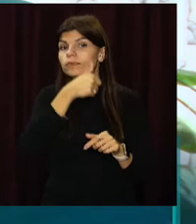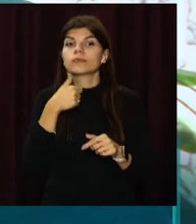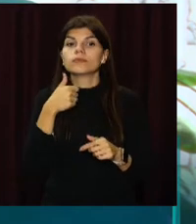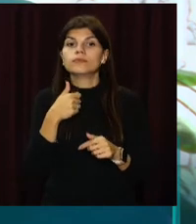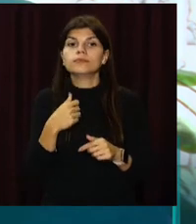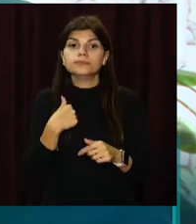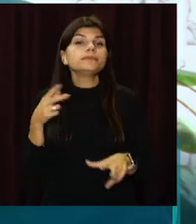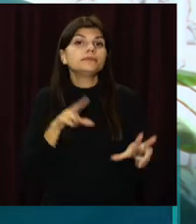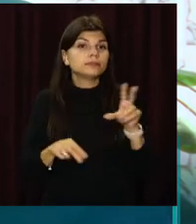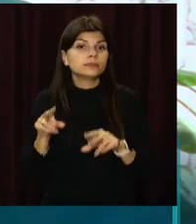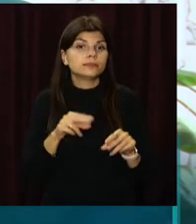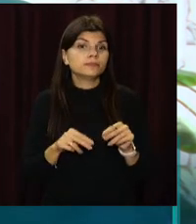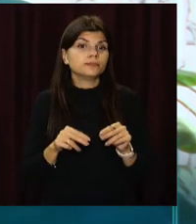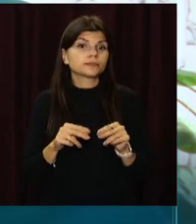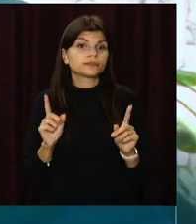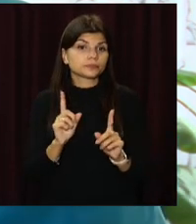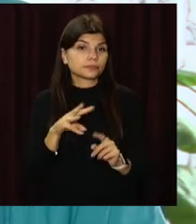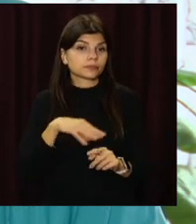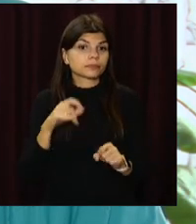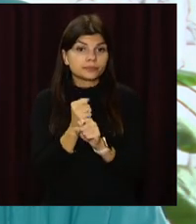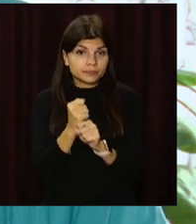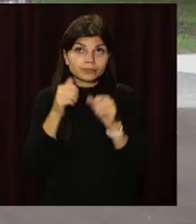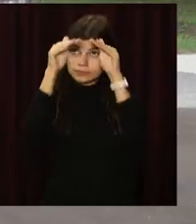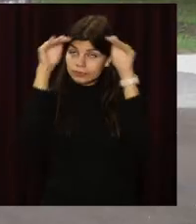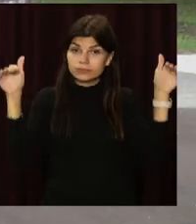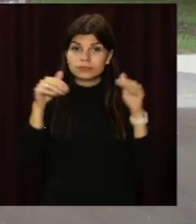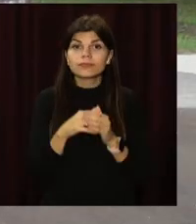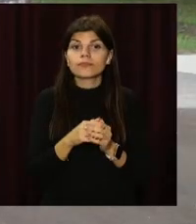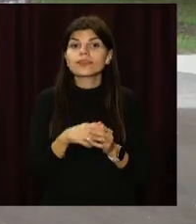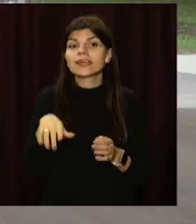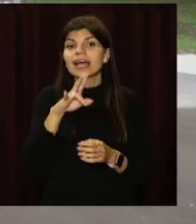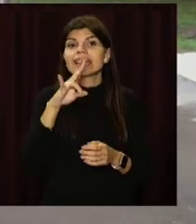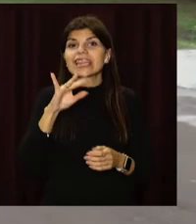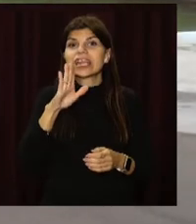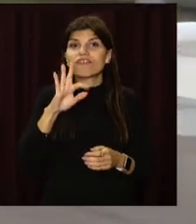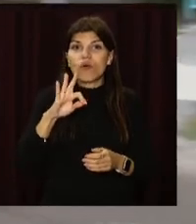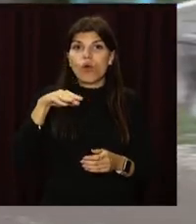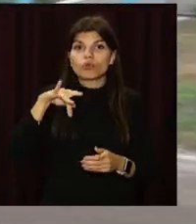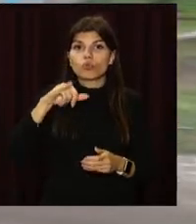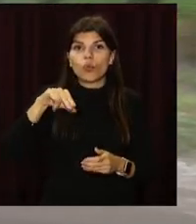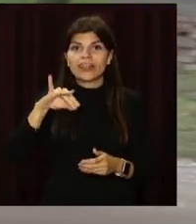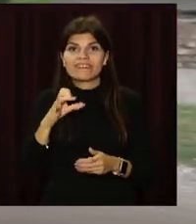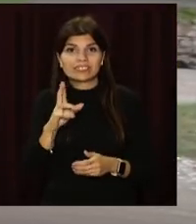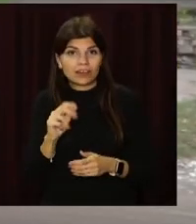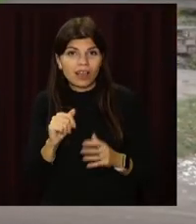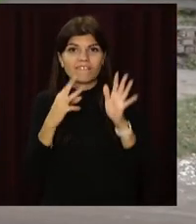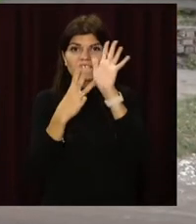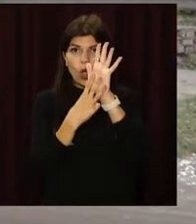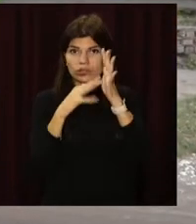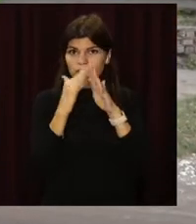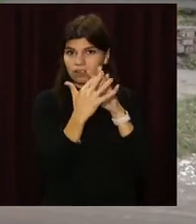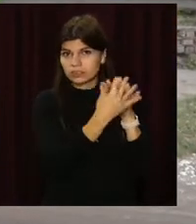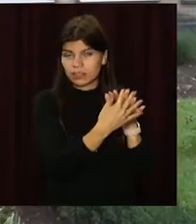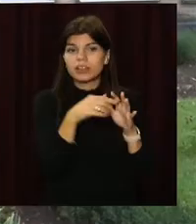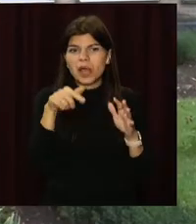надіємося, що ми зробимо цю крівлю. У складі Невотрудівської територіальної громади вісім сіл. Серед